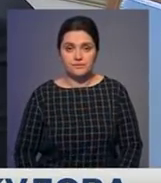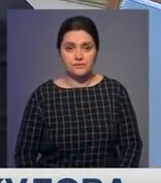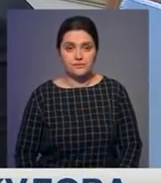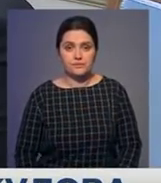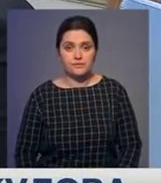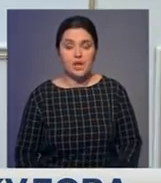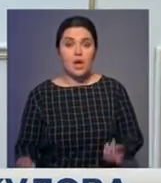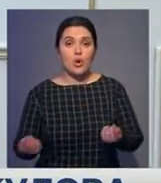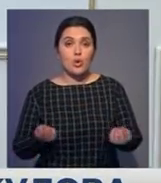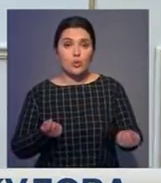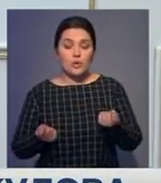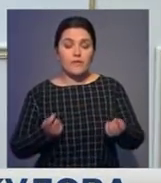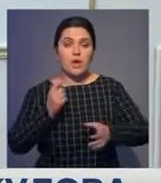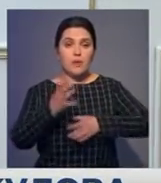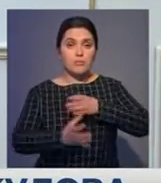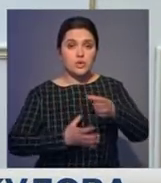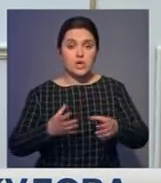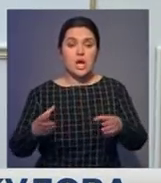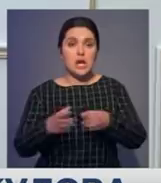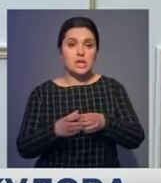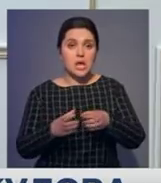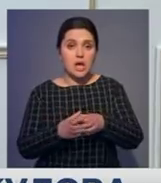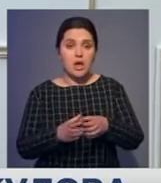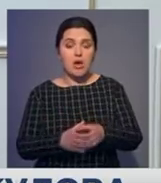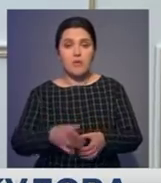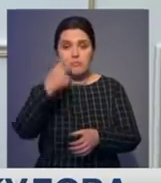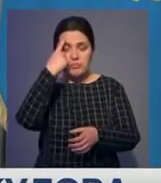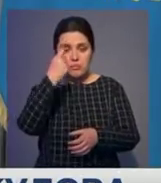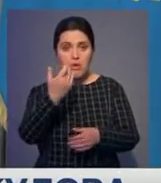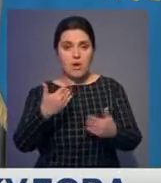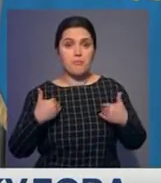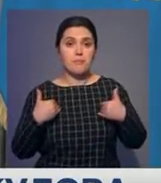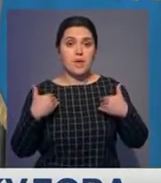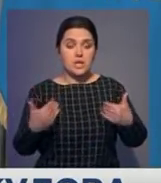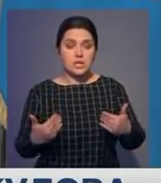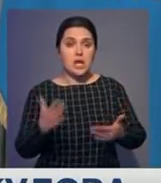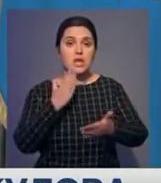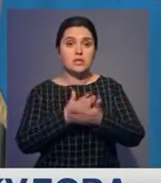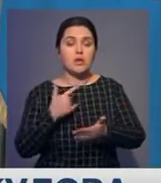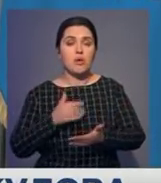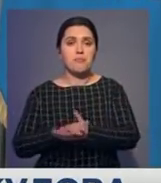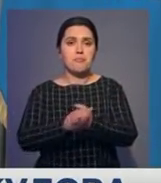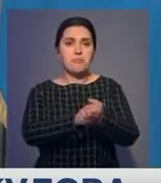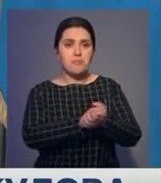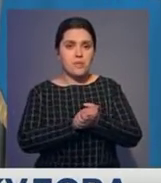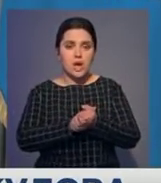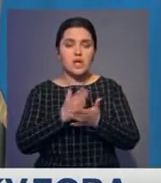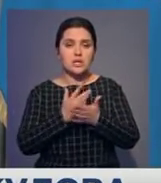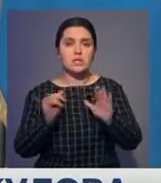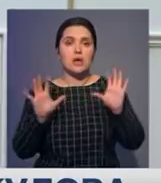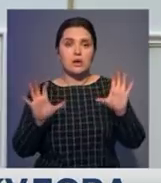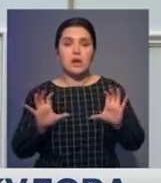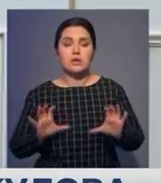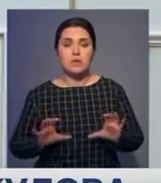международных организаций, направившие в ваш адрес поздравительные послания, отметили цивилизованный, мирный и конституционный